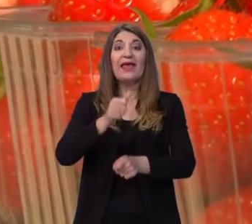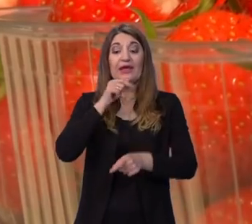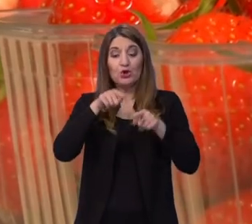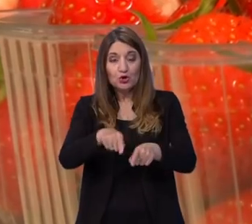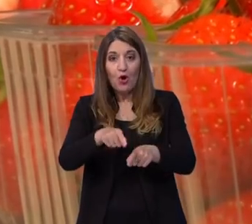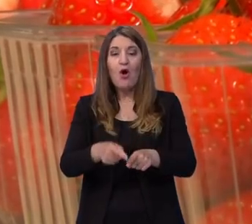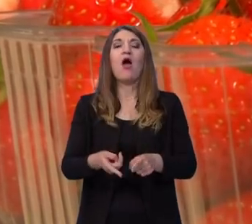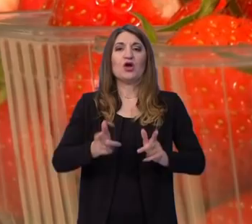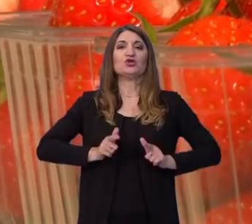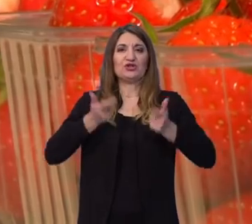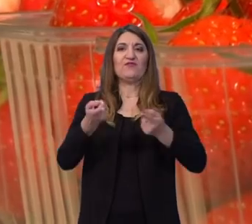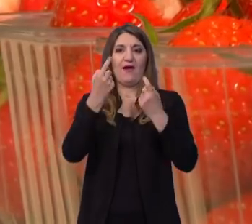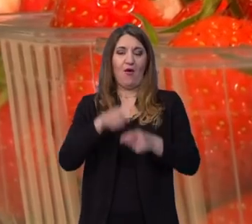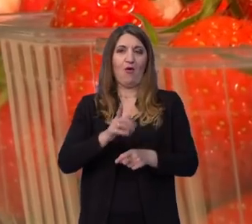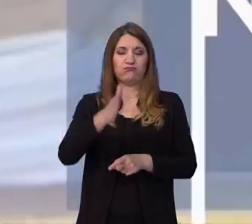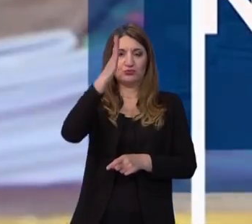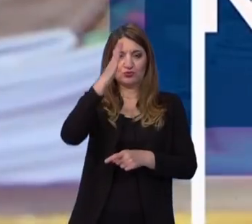budućnosti mogli živjeti.